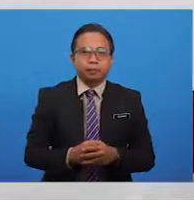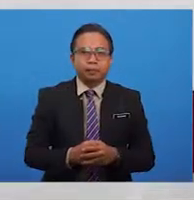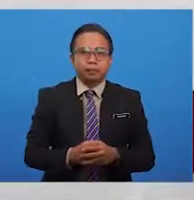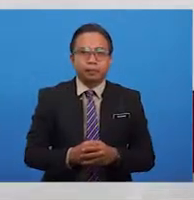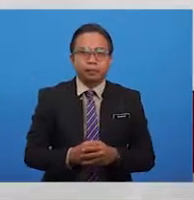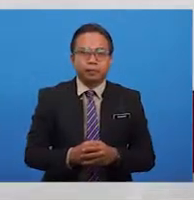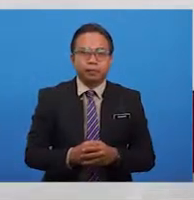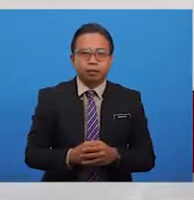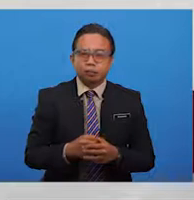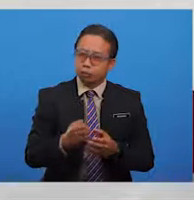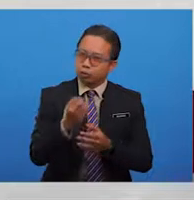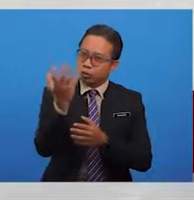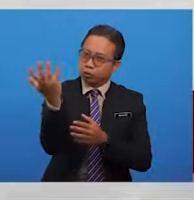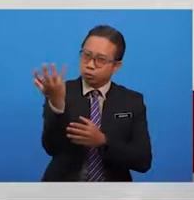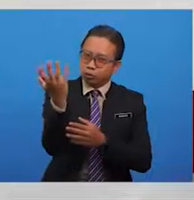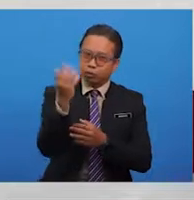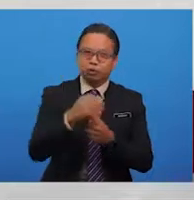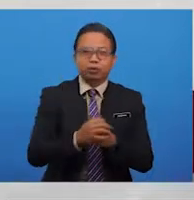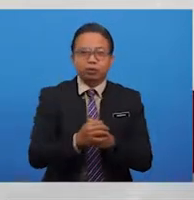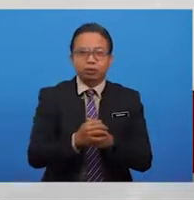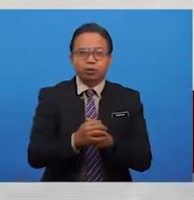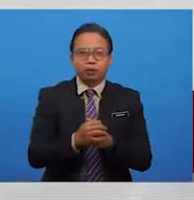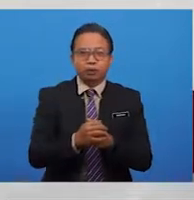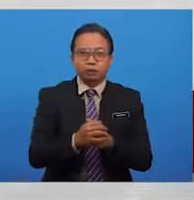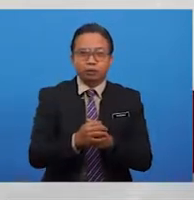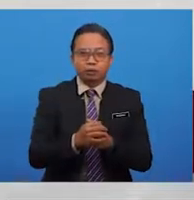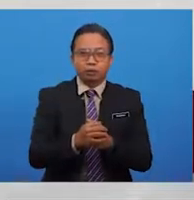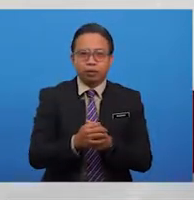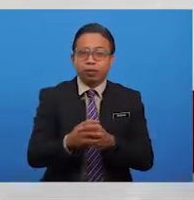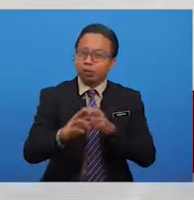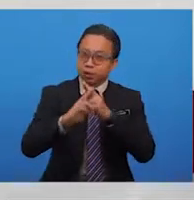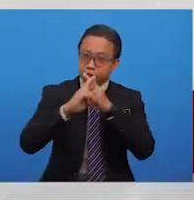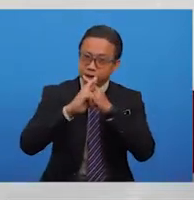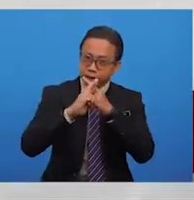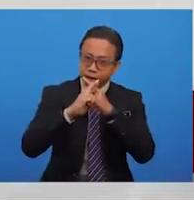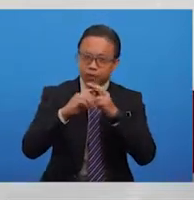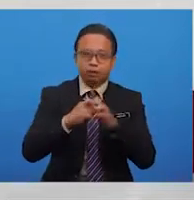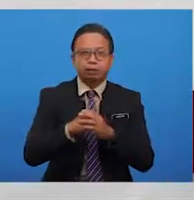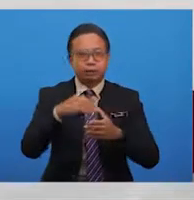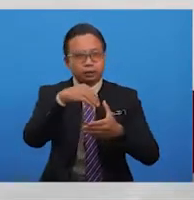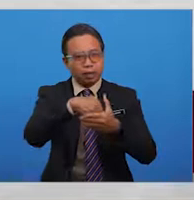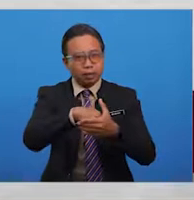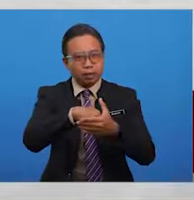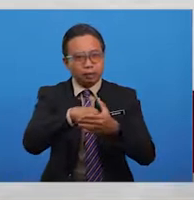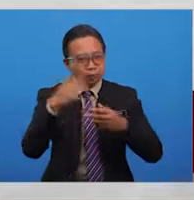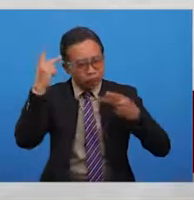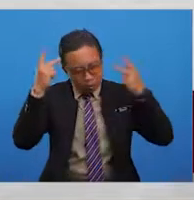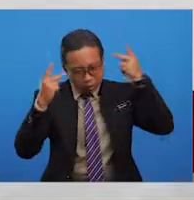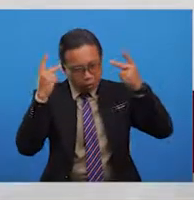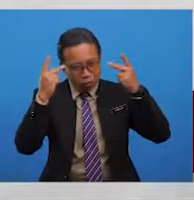Penciknya menimbulkan kelopak rahsia dalam gelipu.